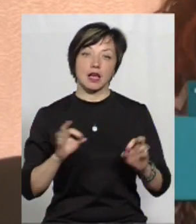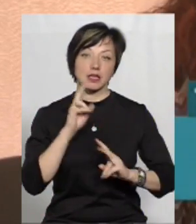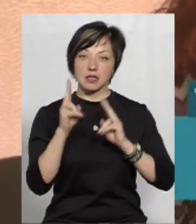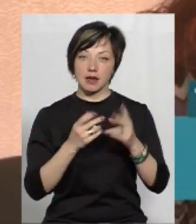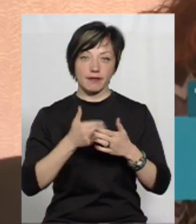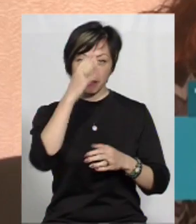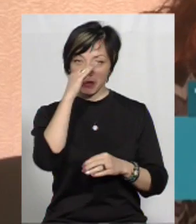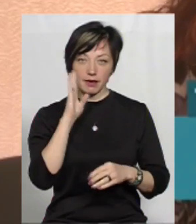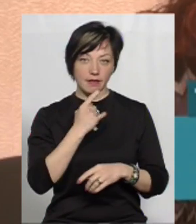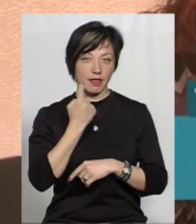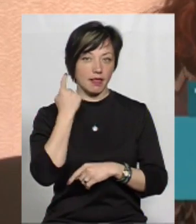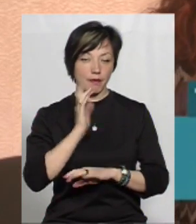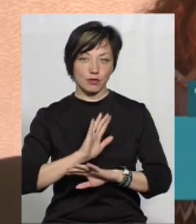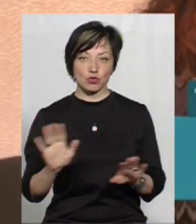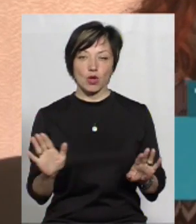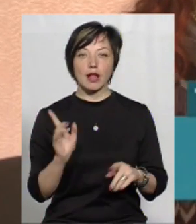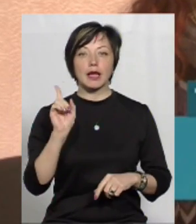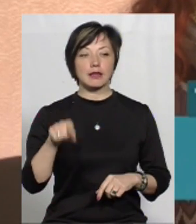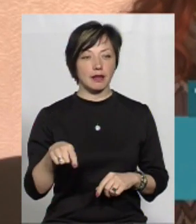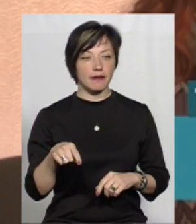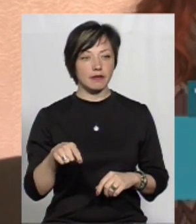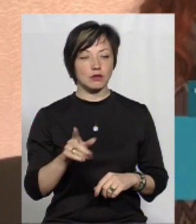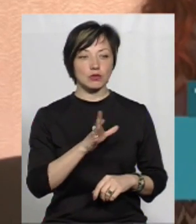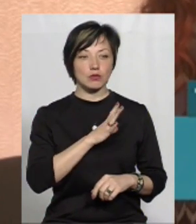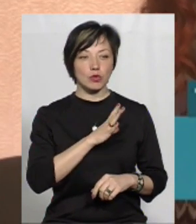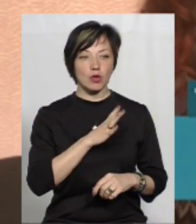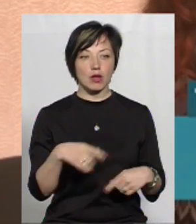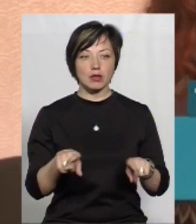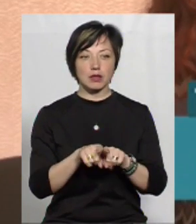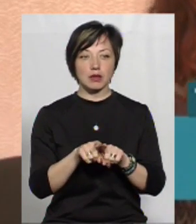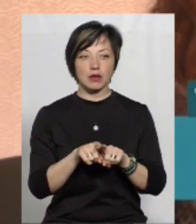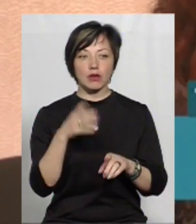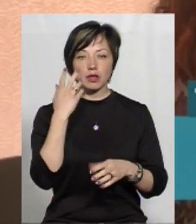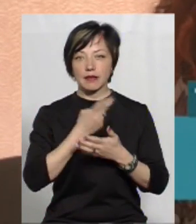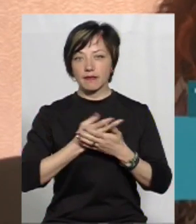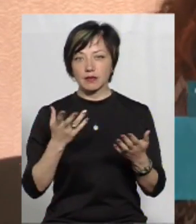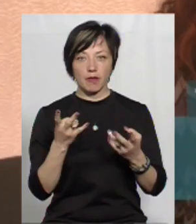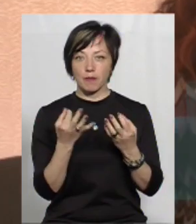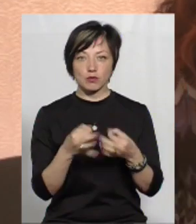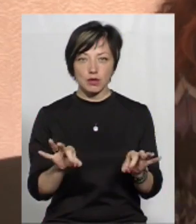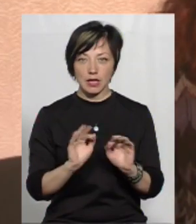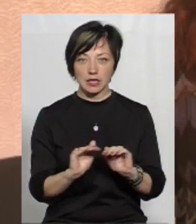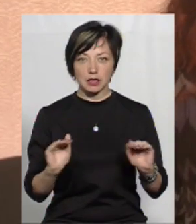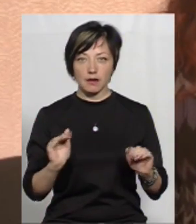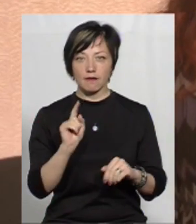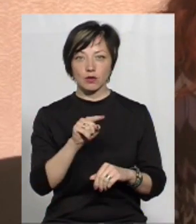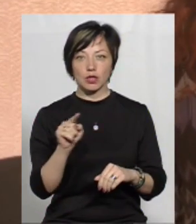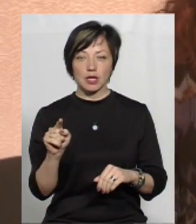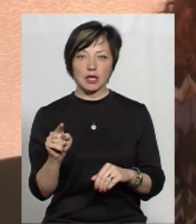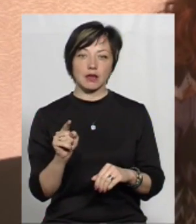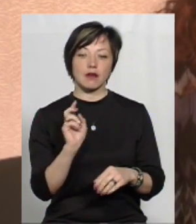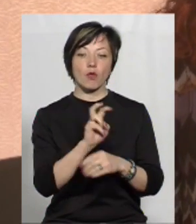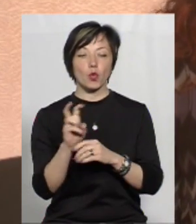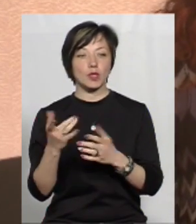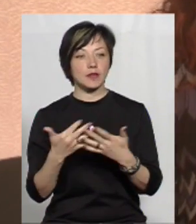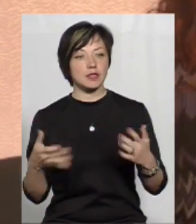Батьків ми не почули. І навіть була так, коли сказали, дивіться, бо ж не пускаєте дітей, вони ходять в різні мікрорайони